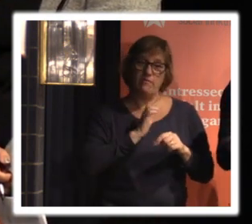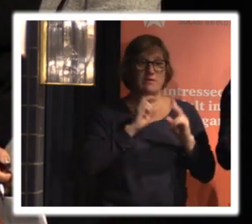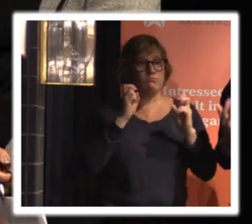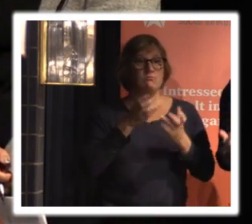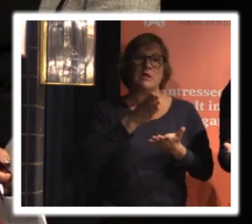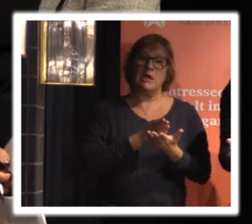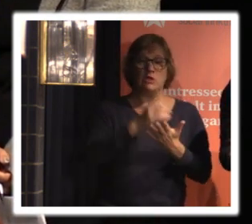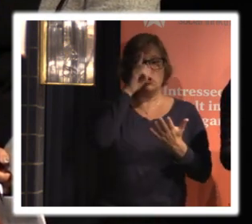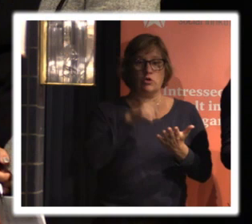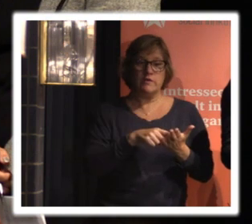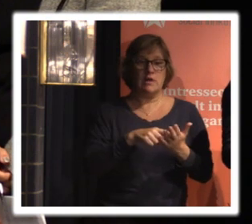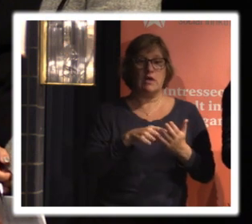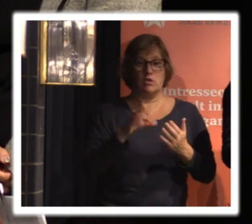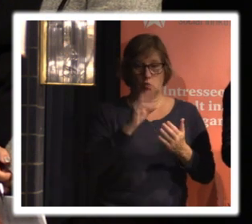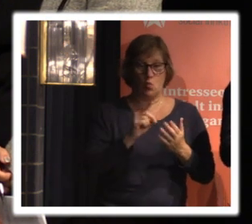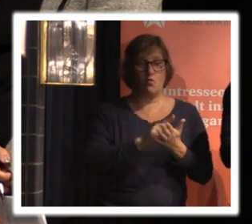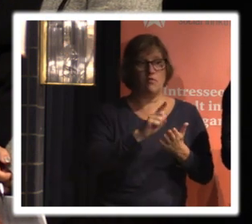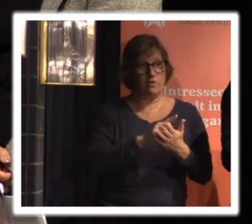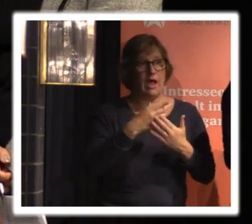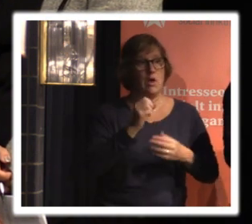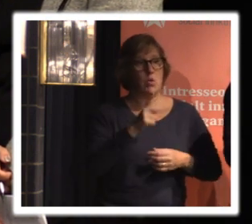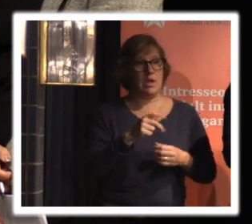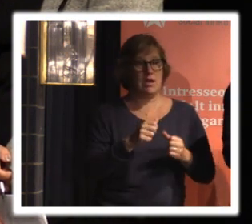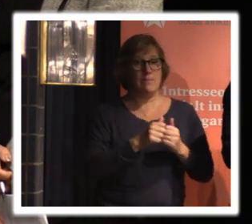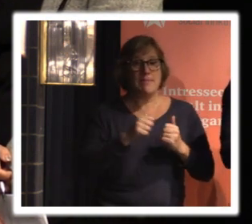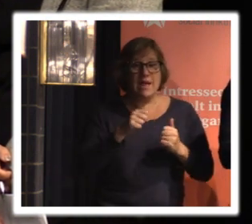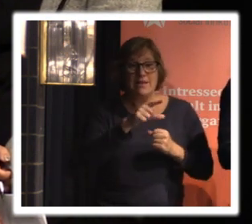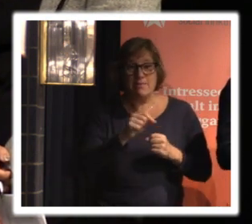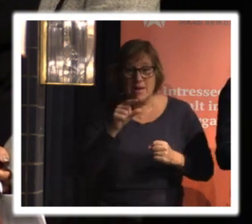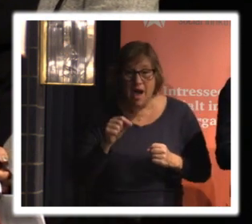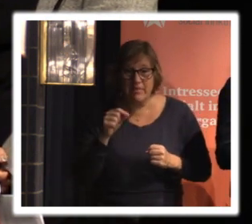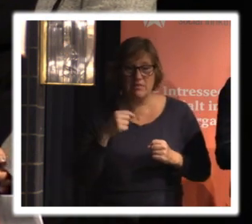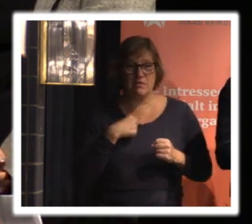brukar det oftast vara okej men ibland så upplever jag att det kan vara